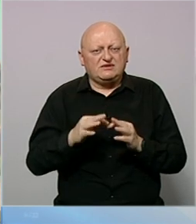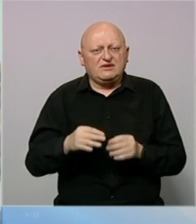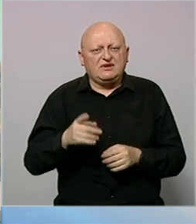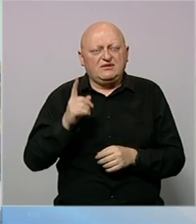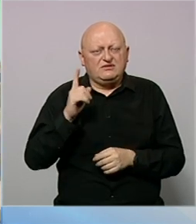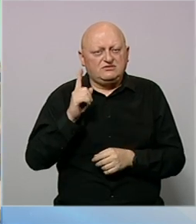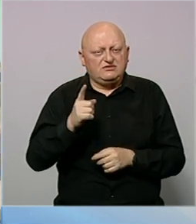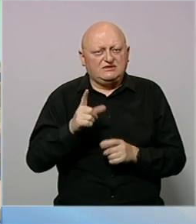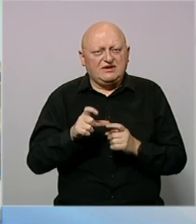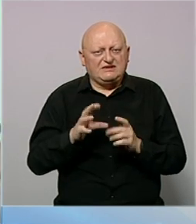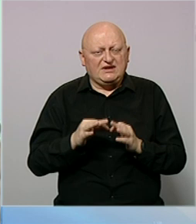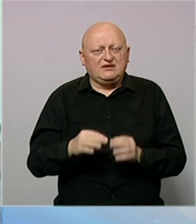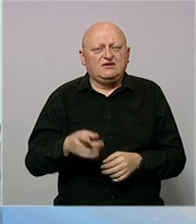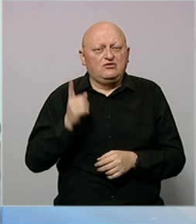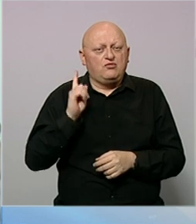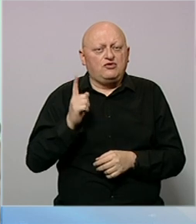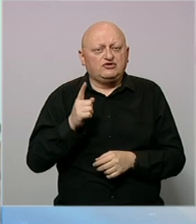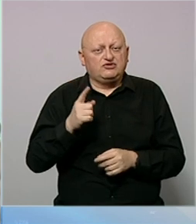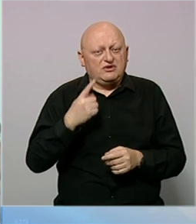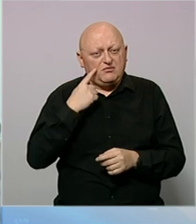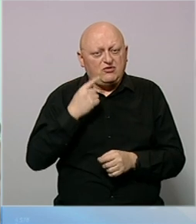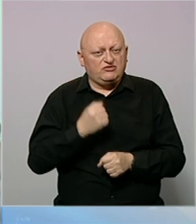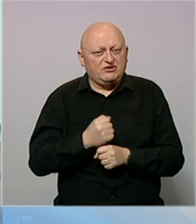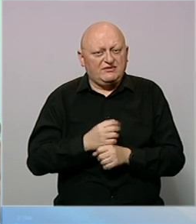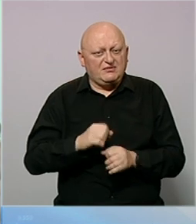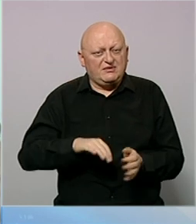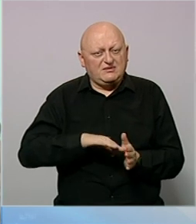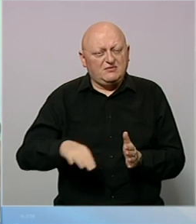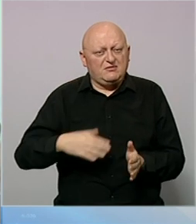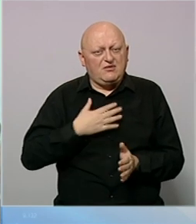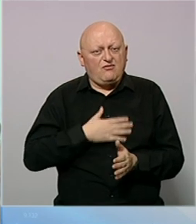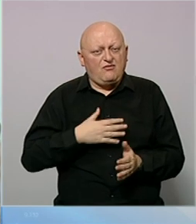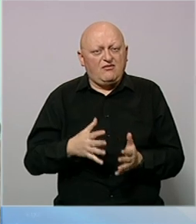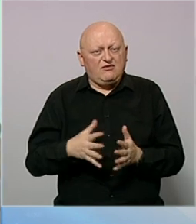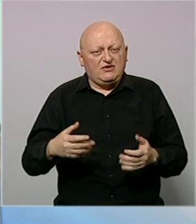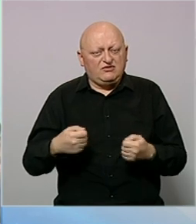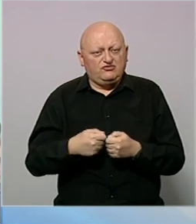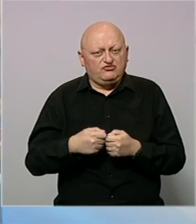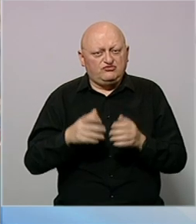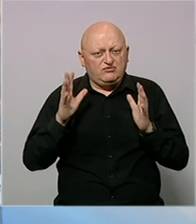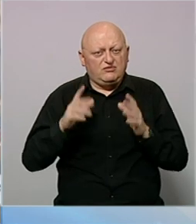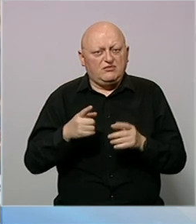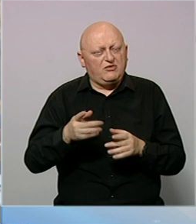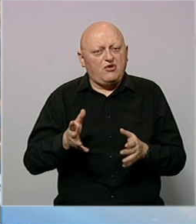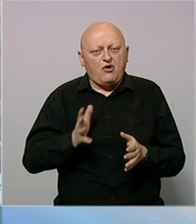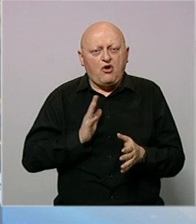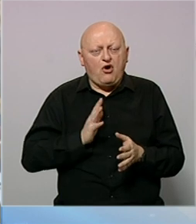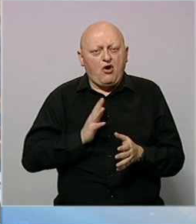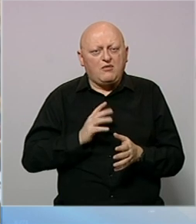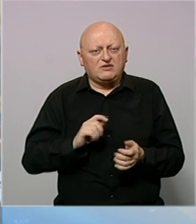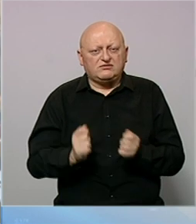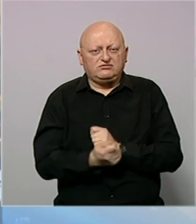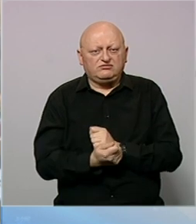Hercegovine poručuju iz SDA. Upozorili su da bi pokušaj formiranja vlasti mimo volje većine u klubu Bošnjaka